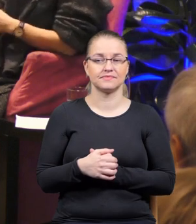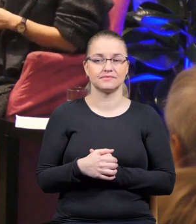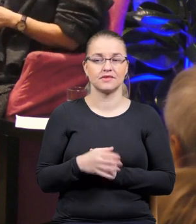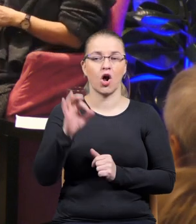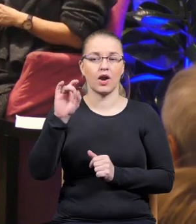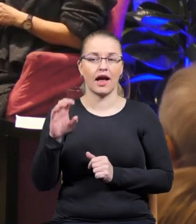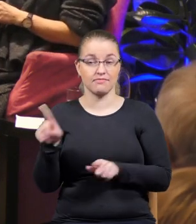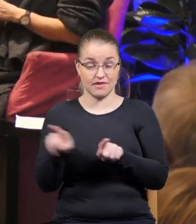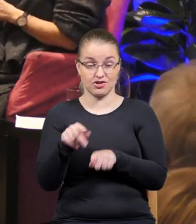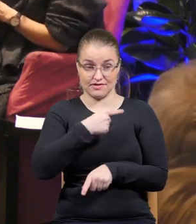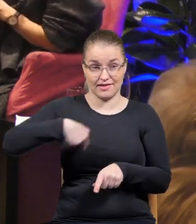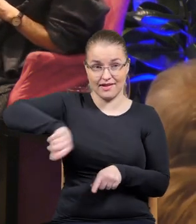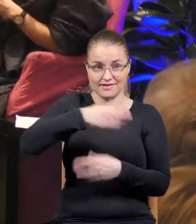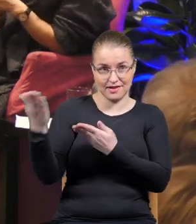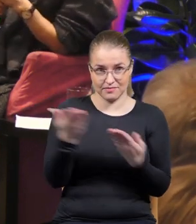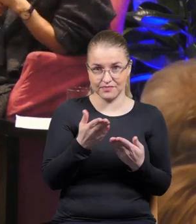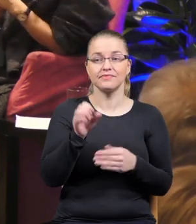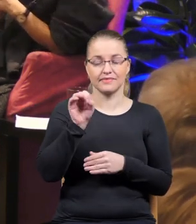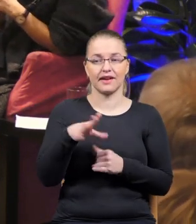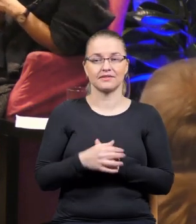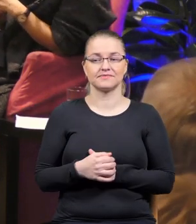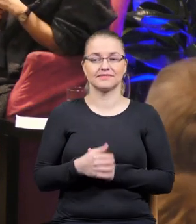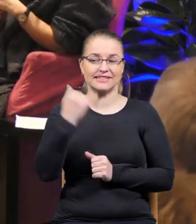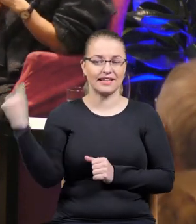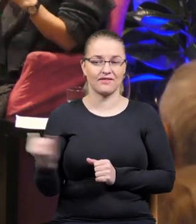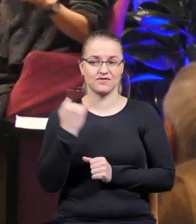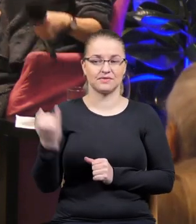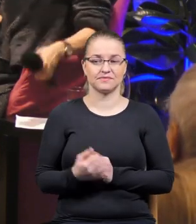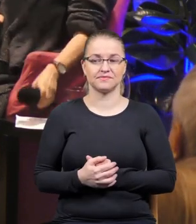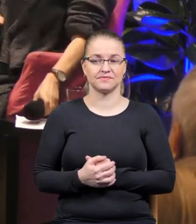Olgo, nas też zapraszasz? No pewnie. Zawsze.